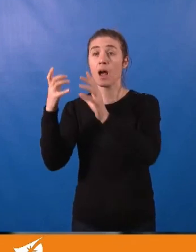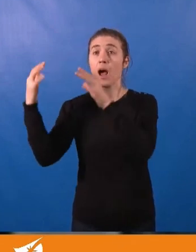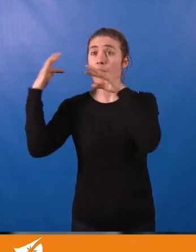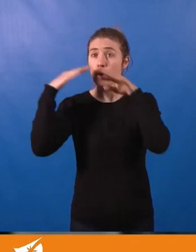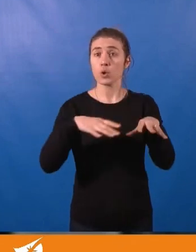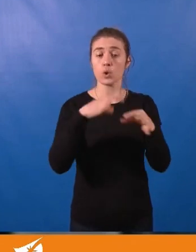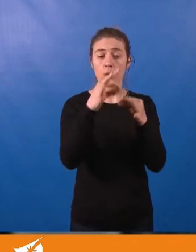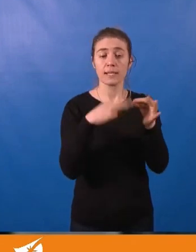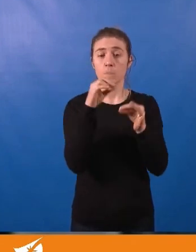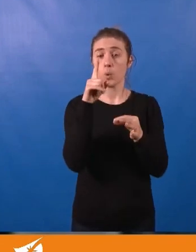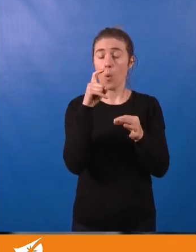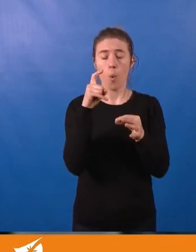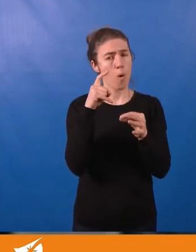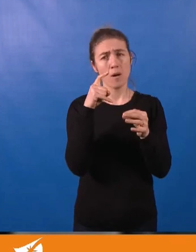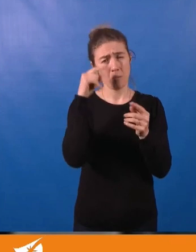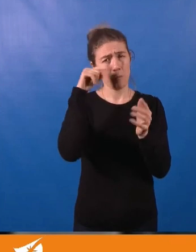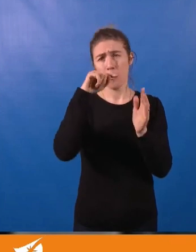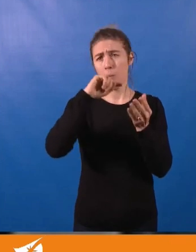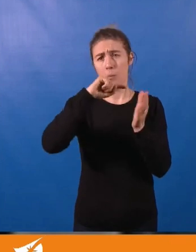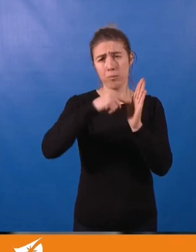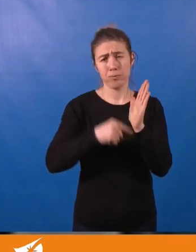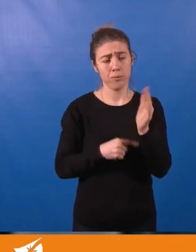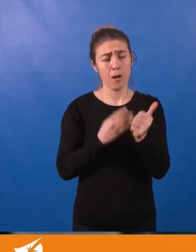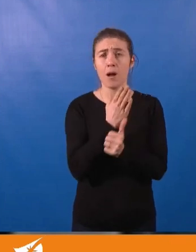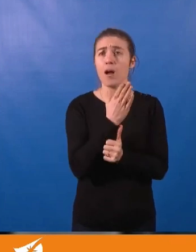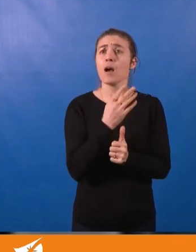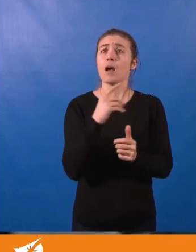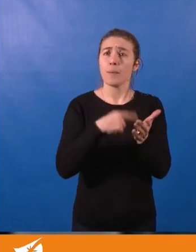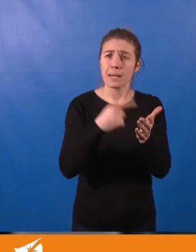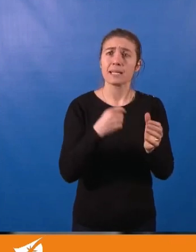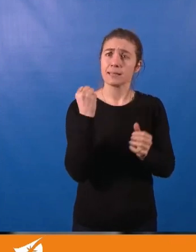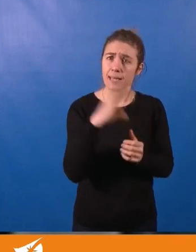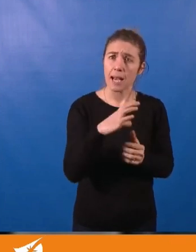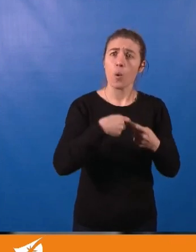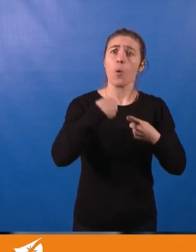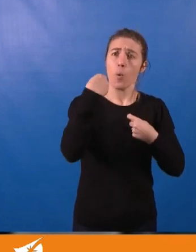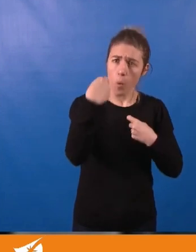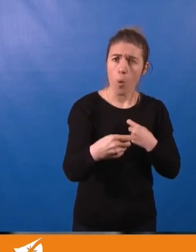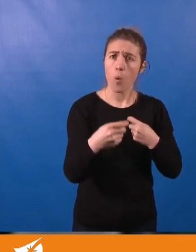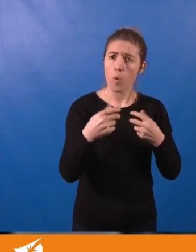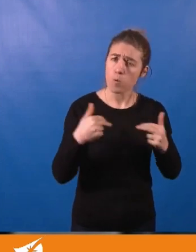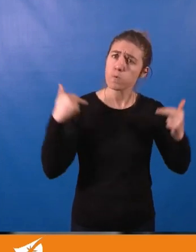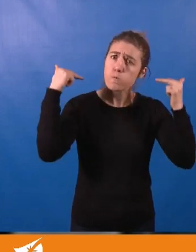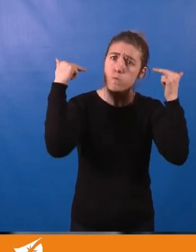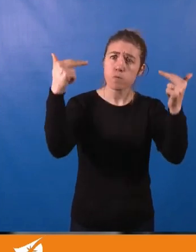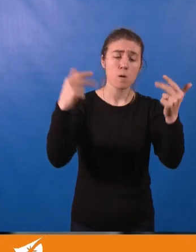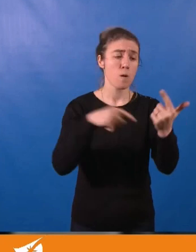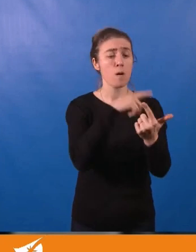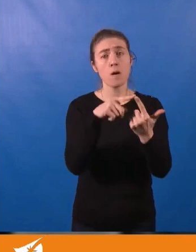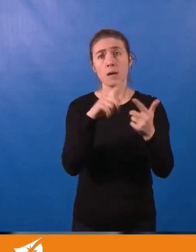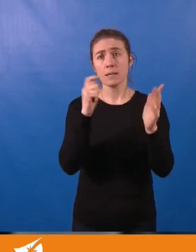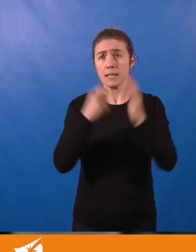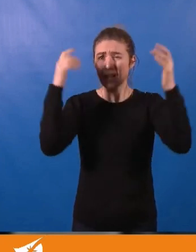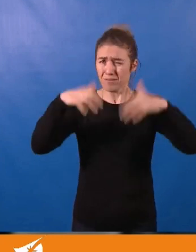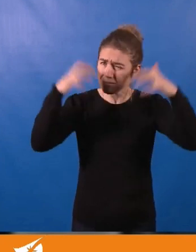sont nombreux, avec l'existence de sécheresses plus fréquentes, plus longues, plus intenses, mais aussi d'épisodes plus vieux,